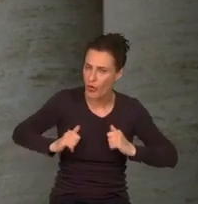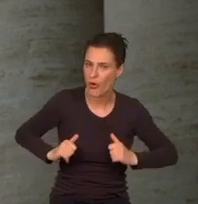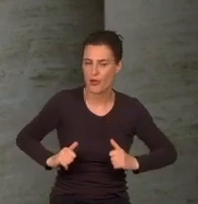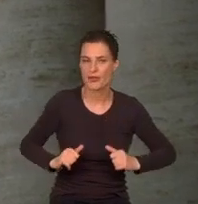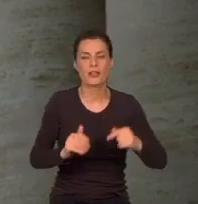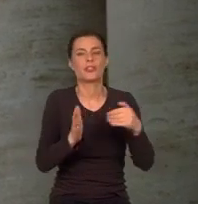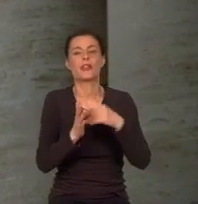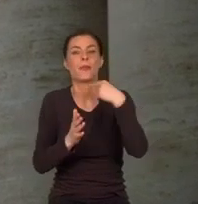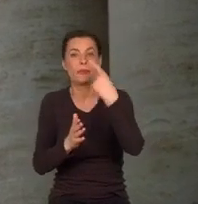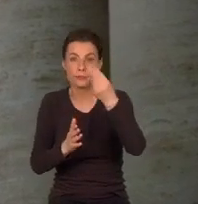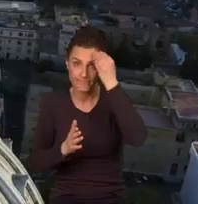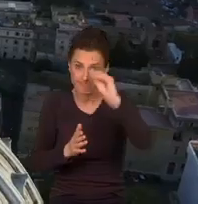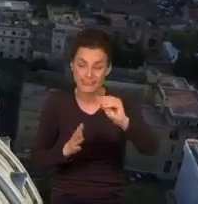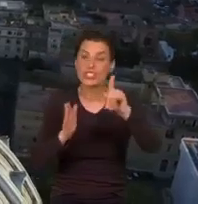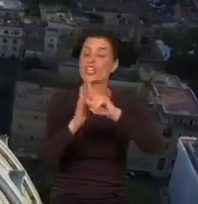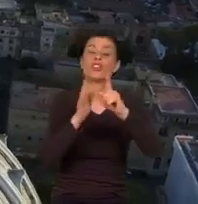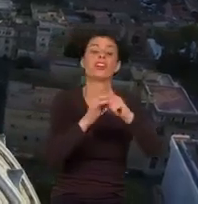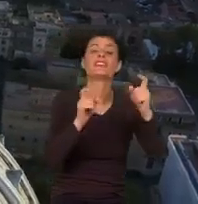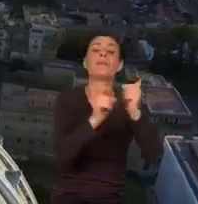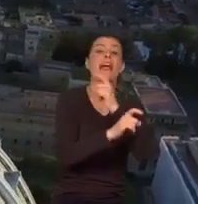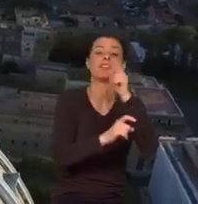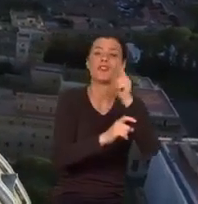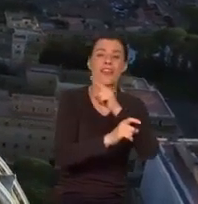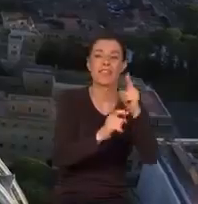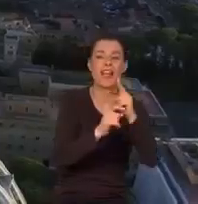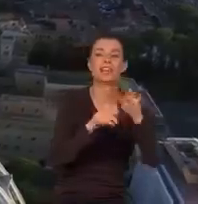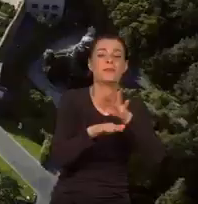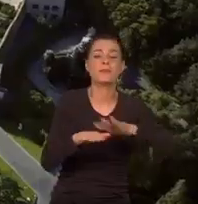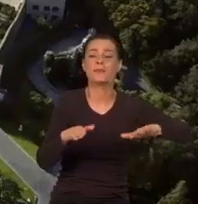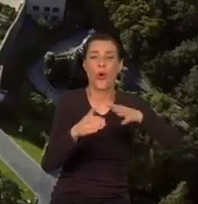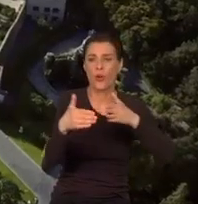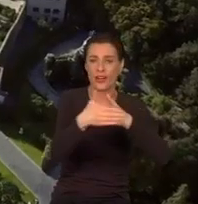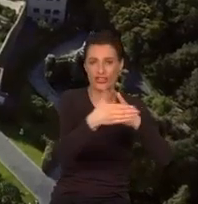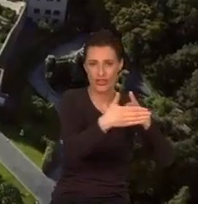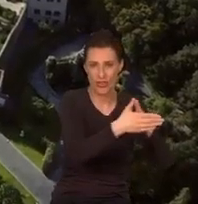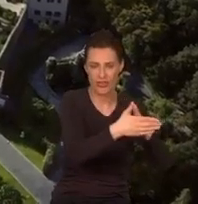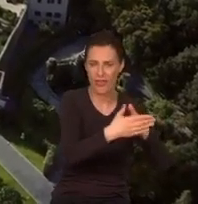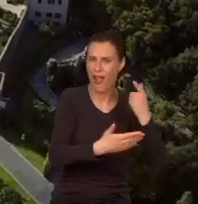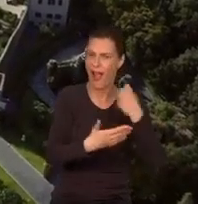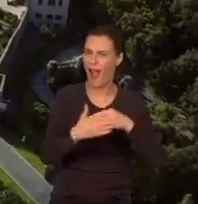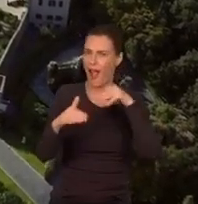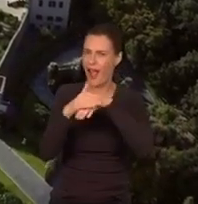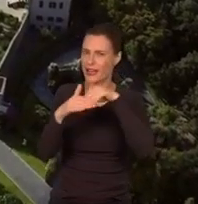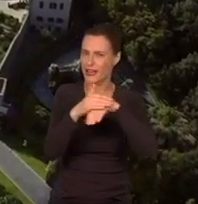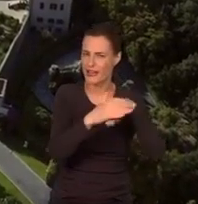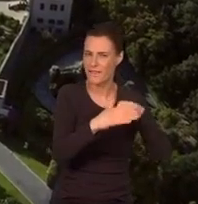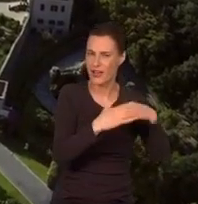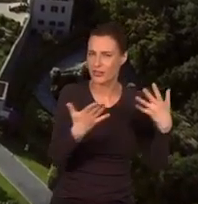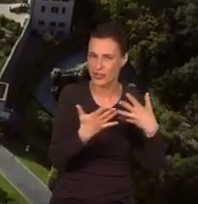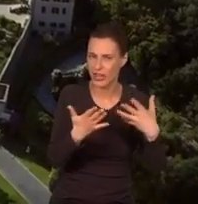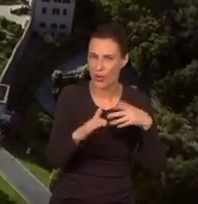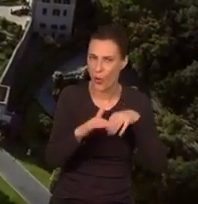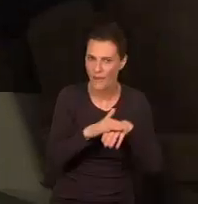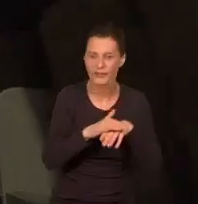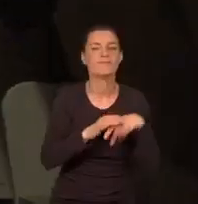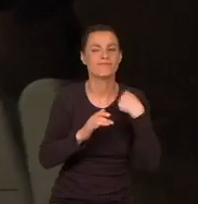Należy zaznaczyć, że teren najmniejszego państwa świata jest ograniczony. W przechowywaniu ogromnych archiwów kluczowa okazuje się wyobraźnia.